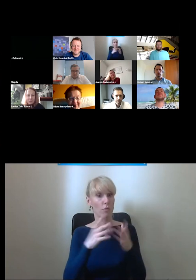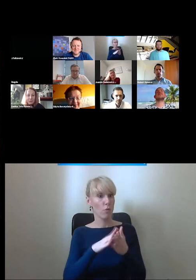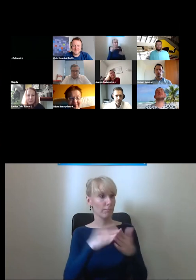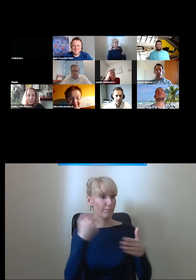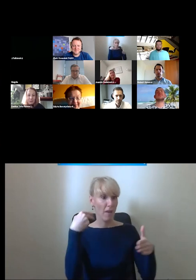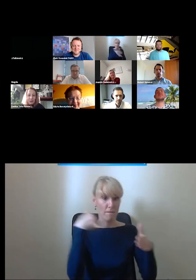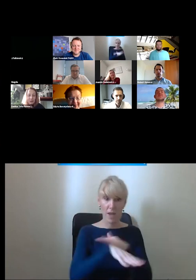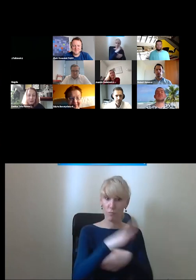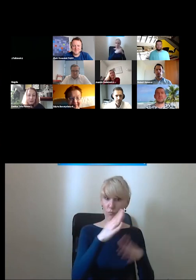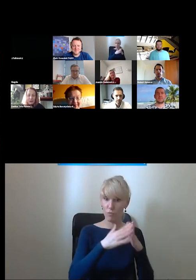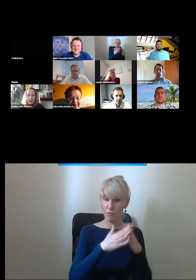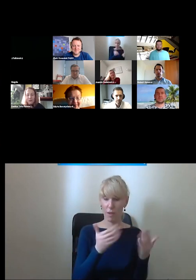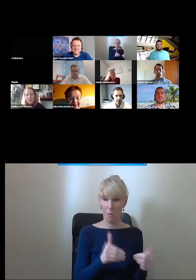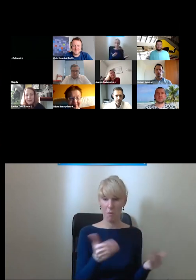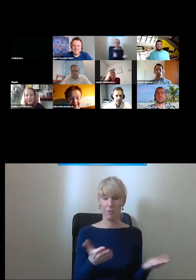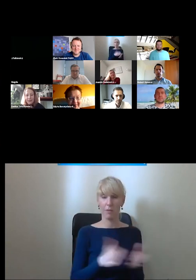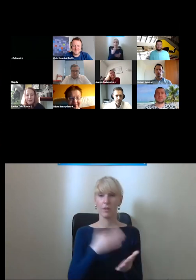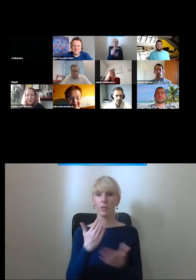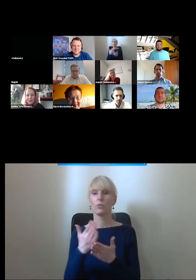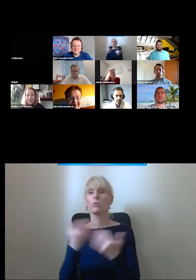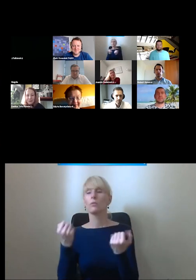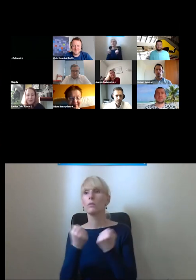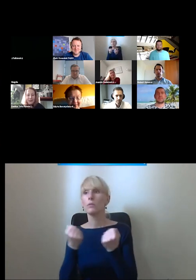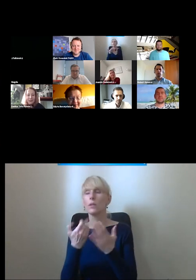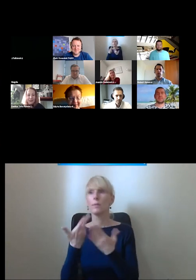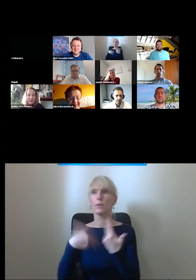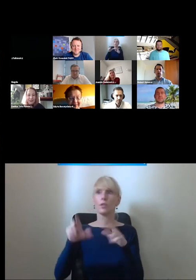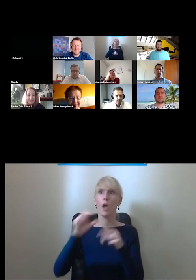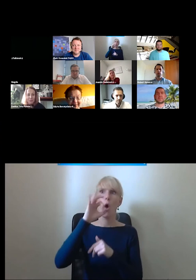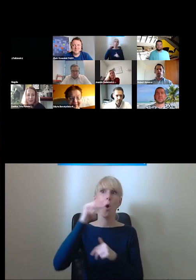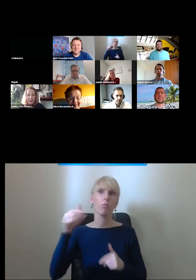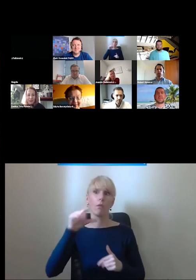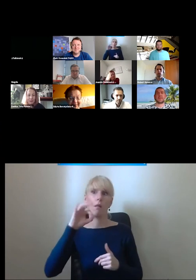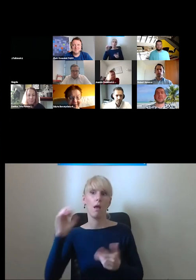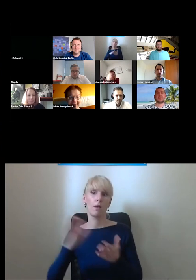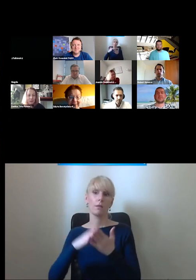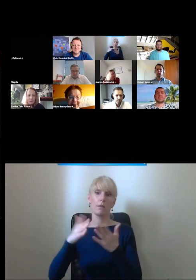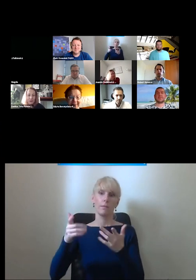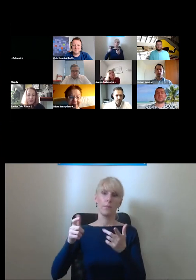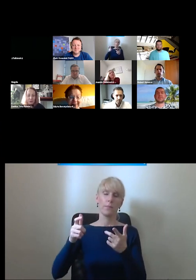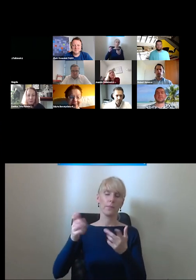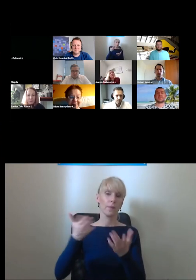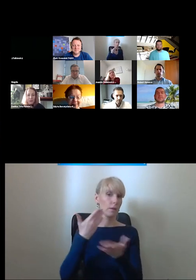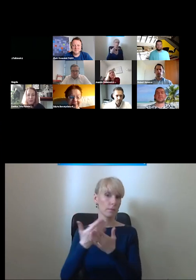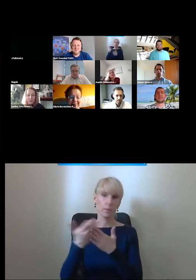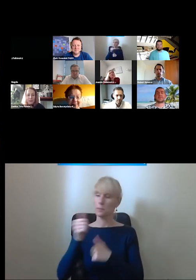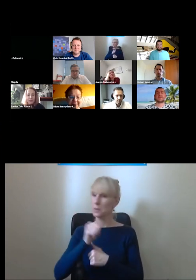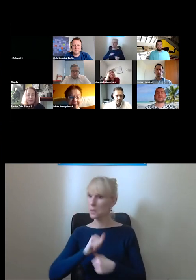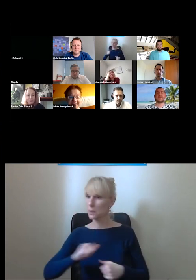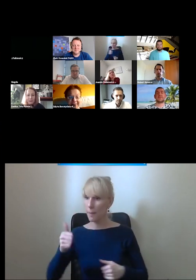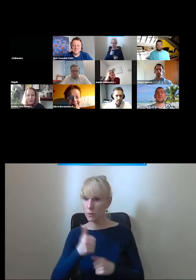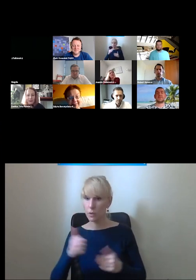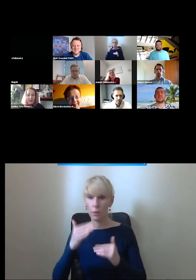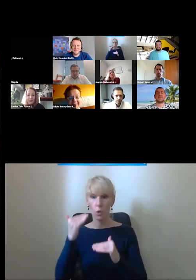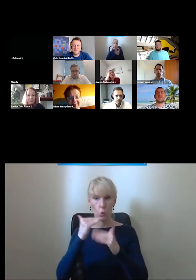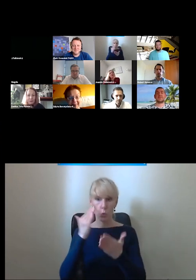które sprawiają że rzeczy dzieją się zdalnie rzeczy dzieją się same że właściwie ten poziom samodzielności jest